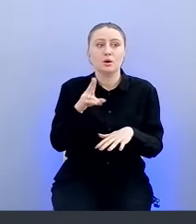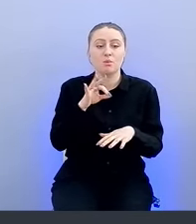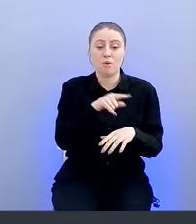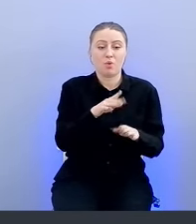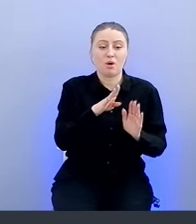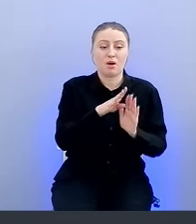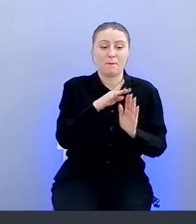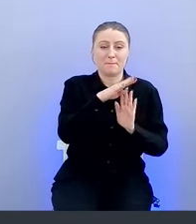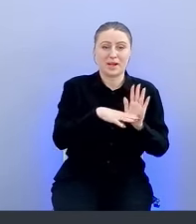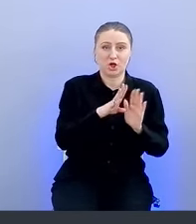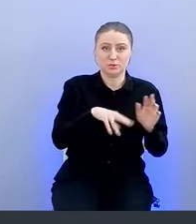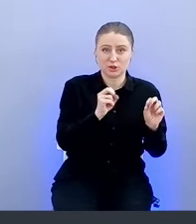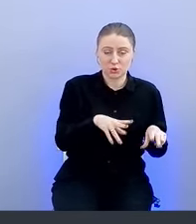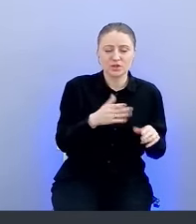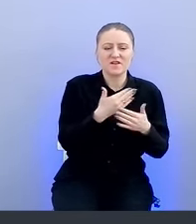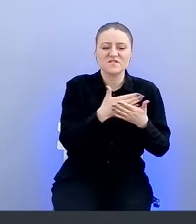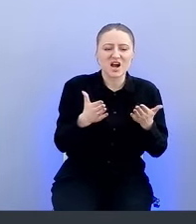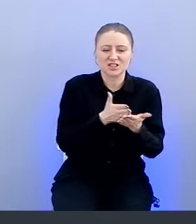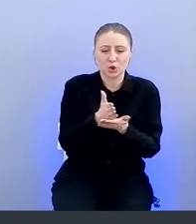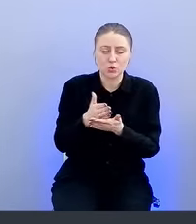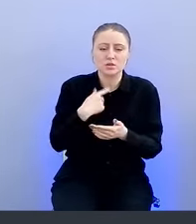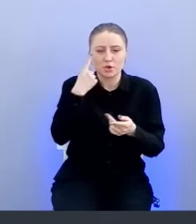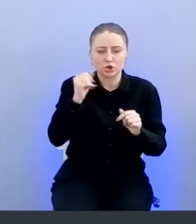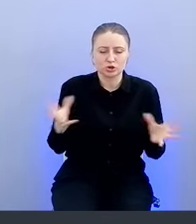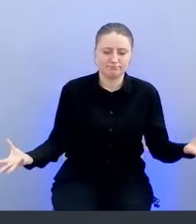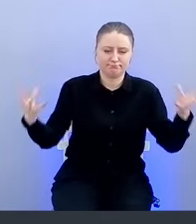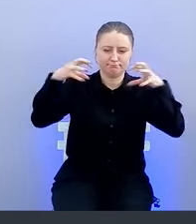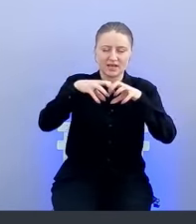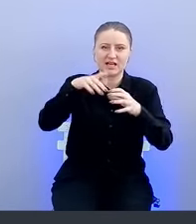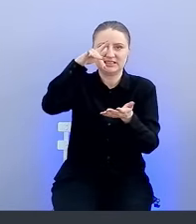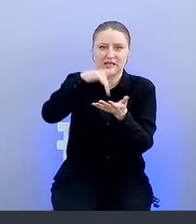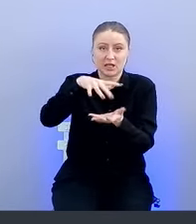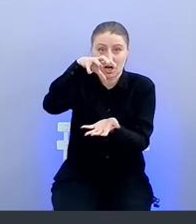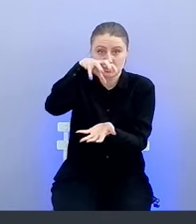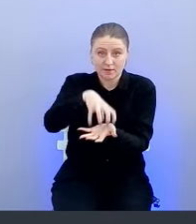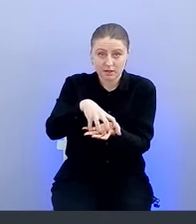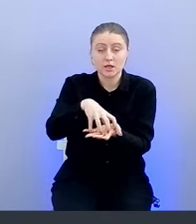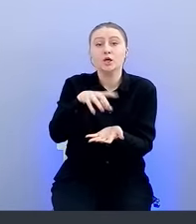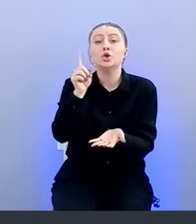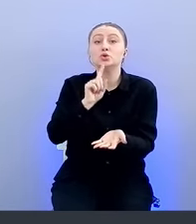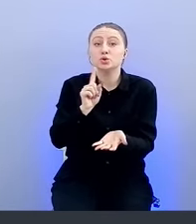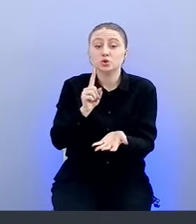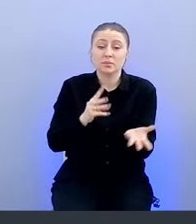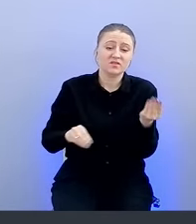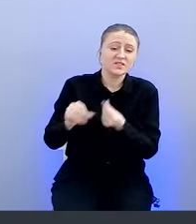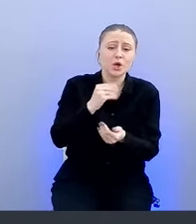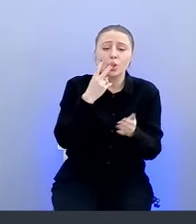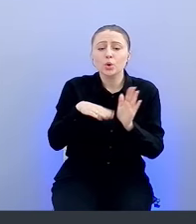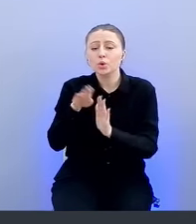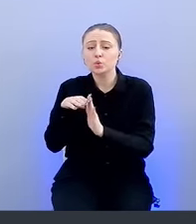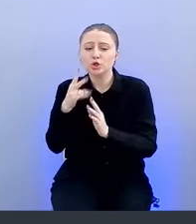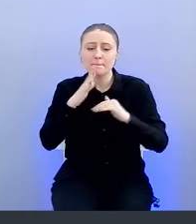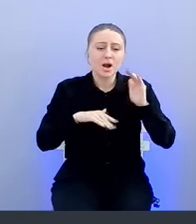security, которые были в разных юнитах, схлопнуть в одно, скажем так, централизовать для того, чтобы все лучшие практики